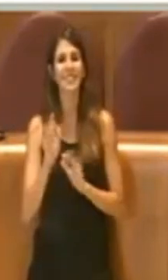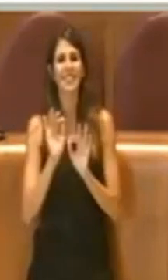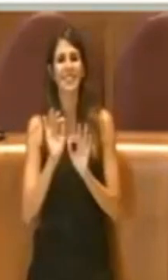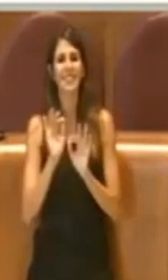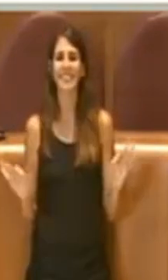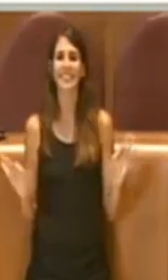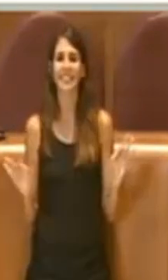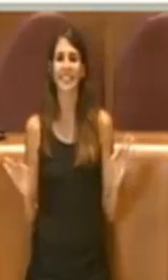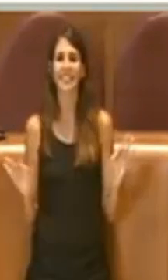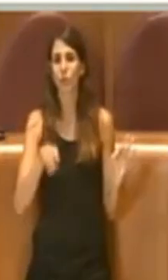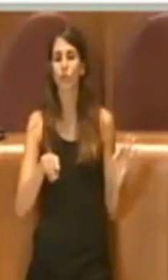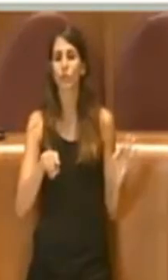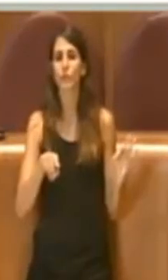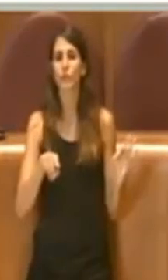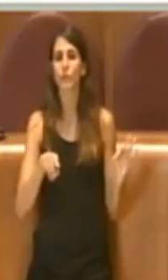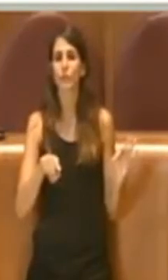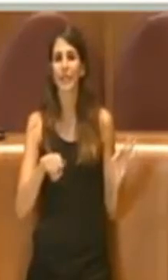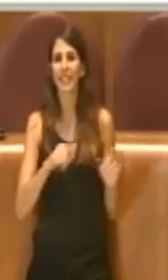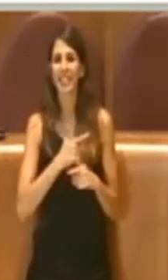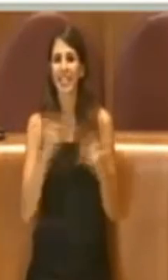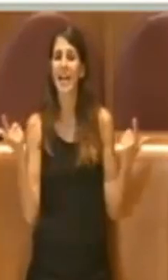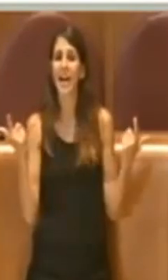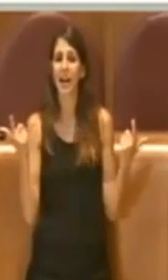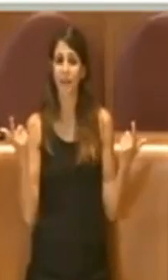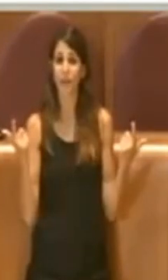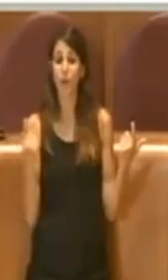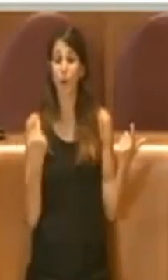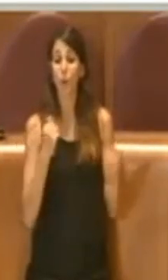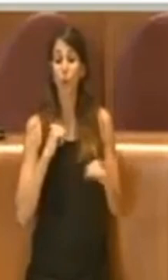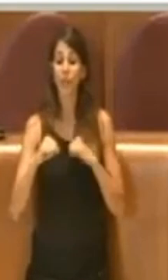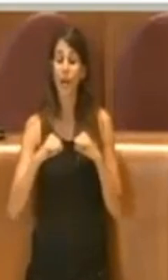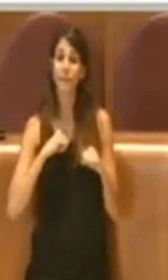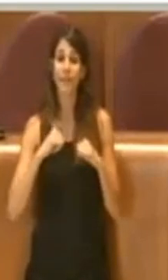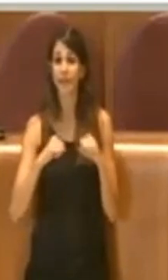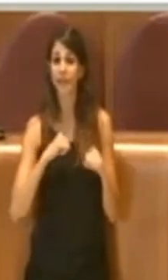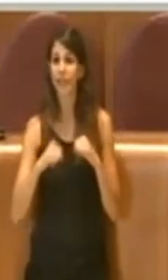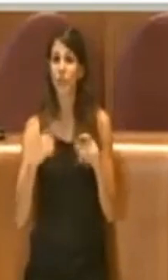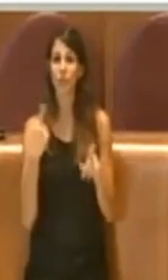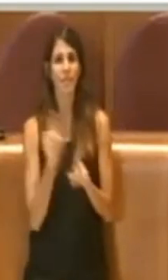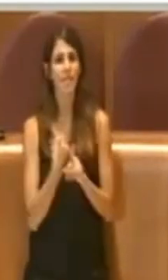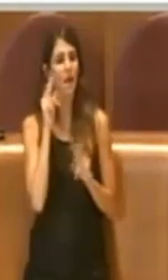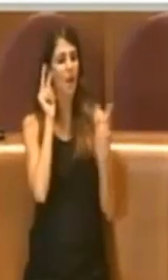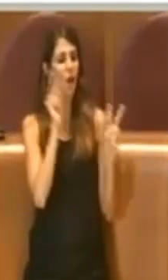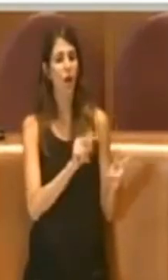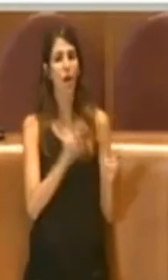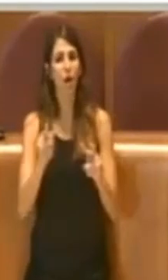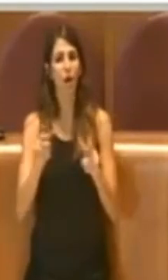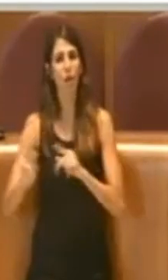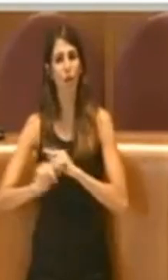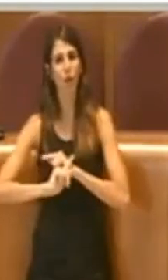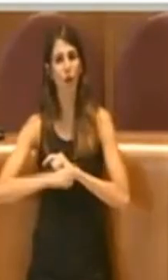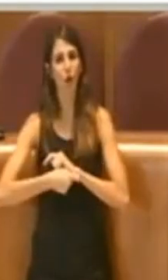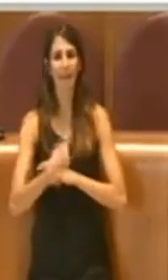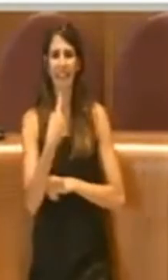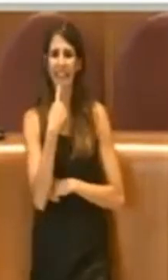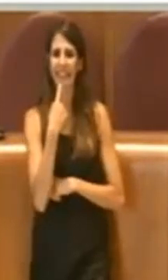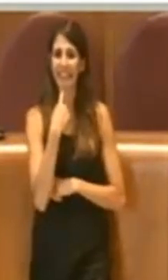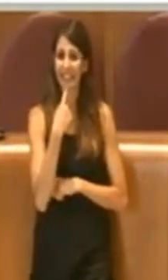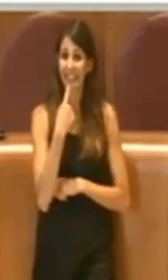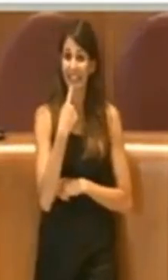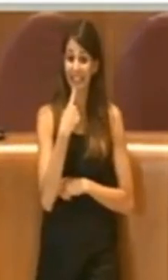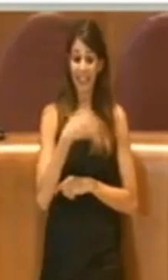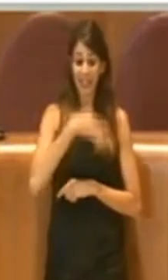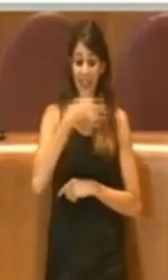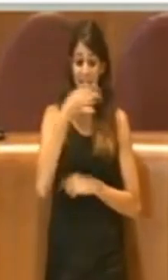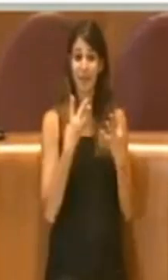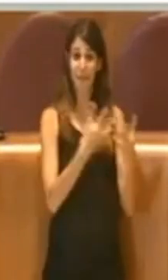cosa ancora più grave, che ovviamente un'amministrazione deve sempre poter controllare, è che poi il soggetto affidatario sia